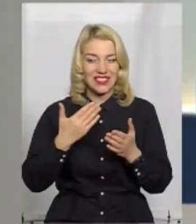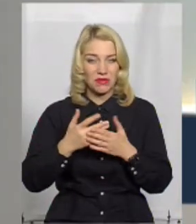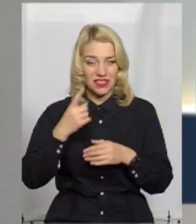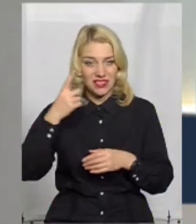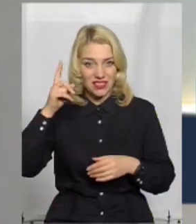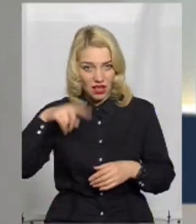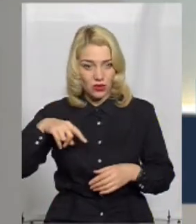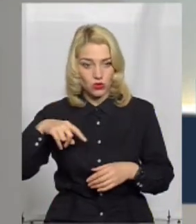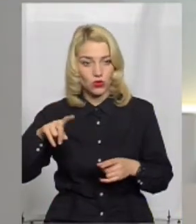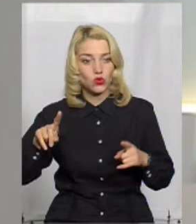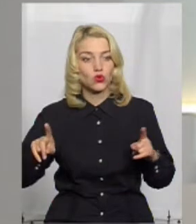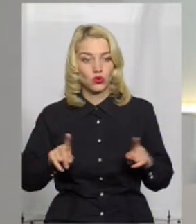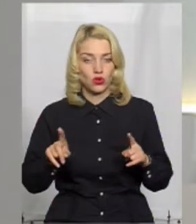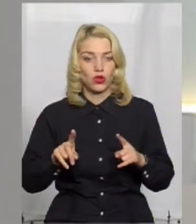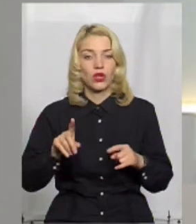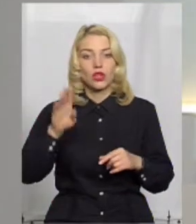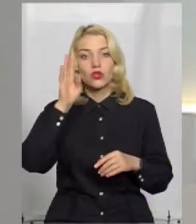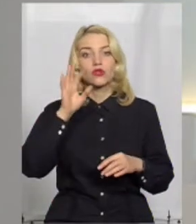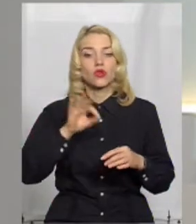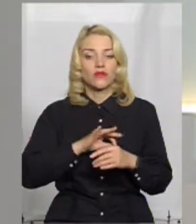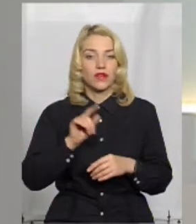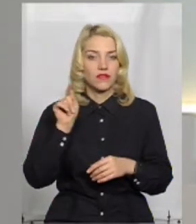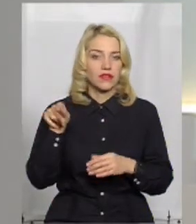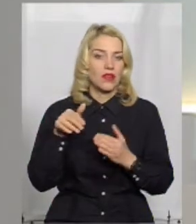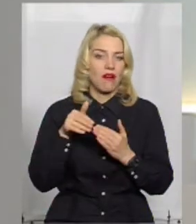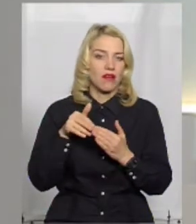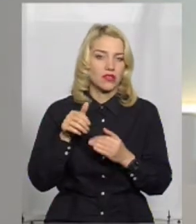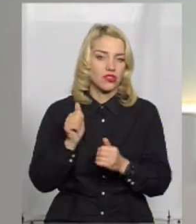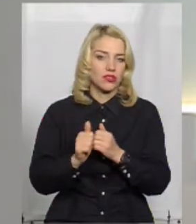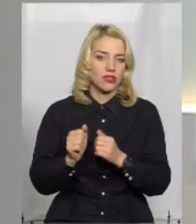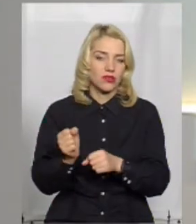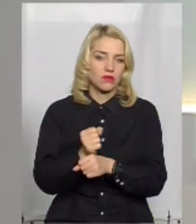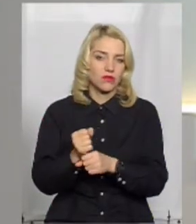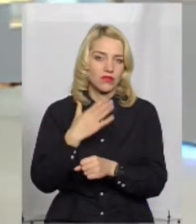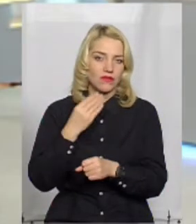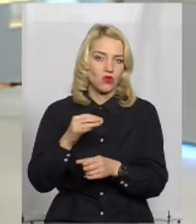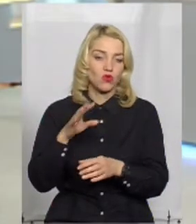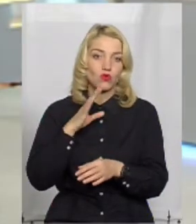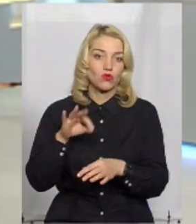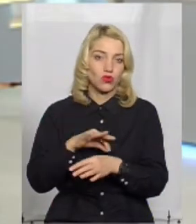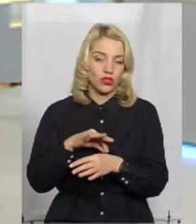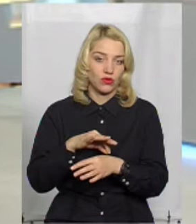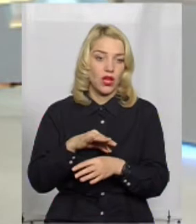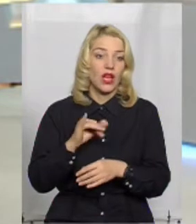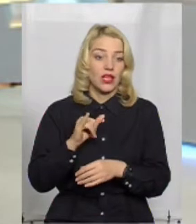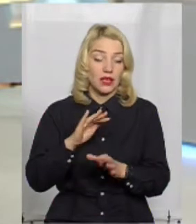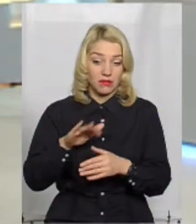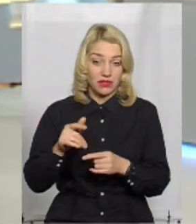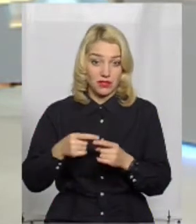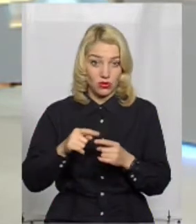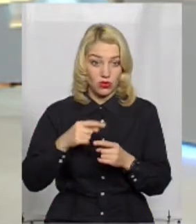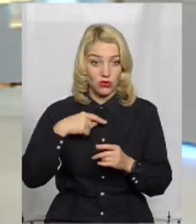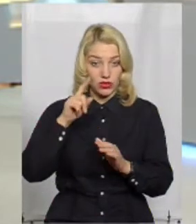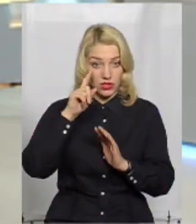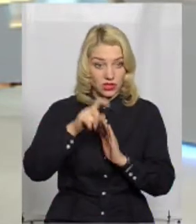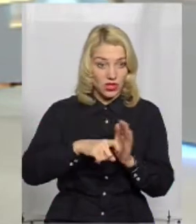чоловік в тій хаті дуже часто б'є дружина. І вже після цього, і знаючи цей